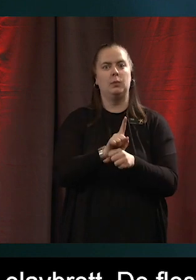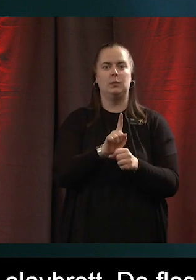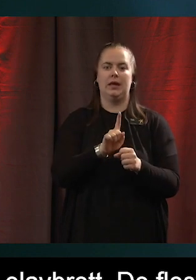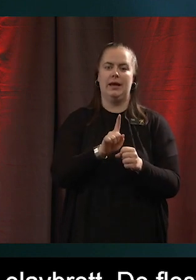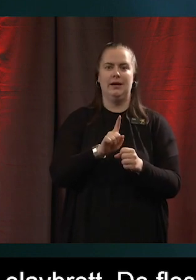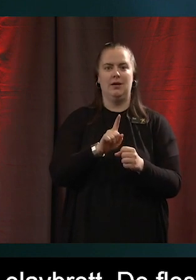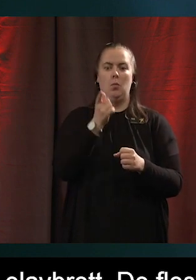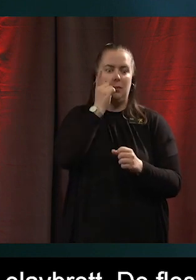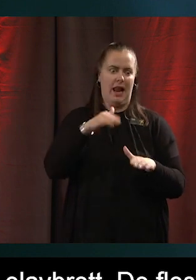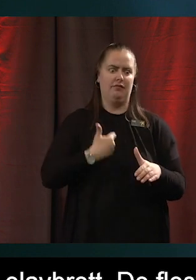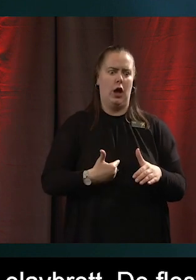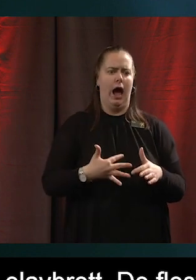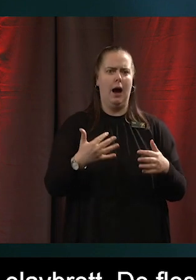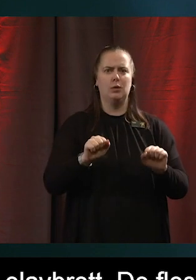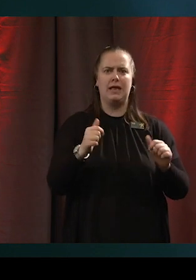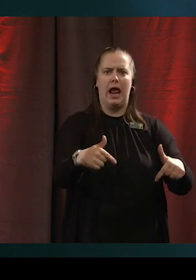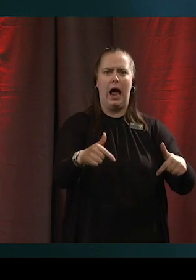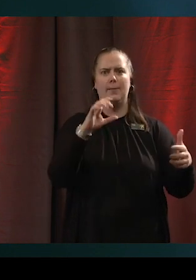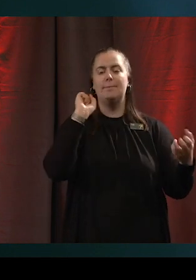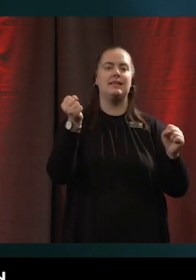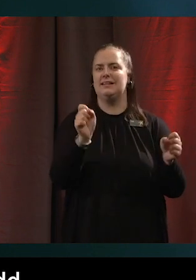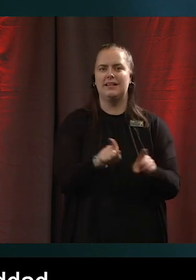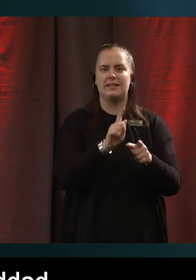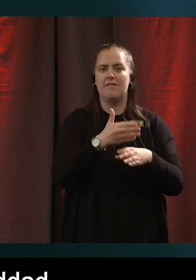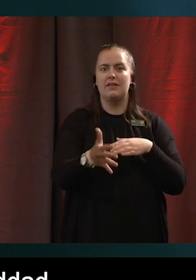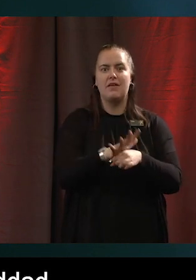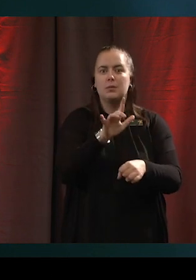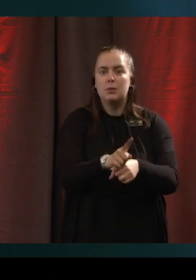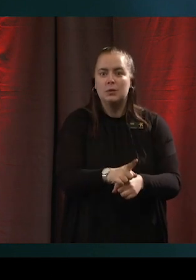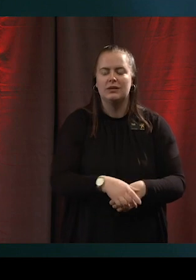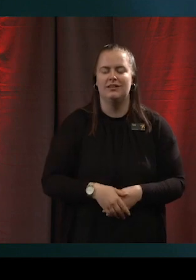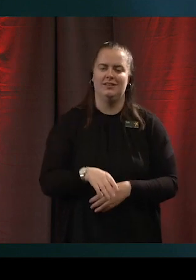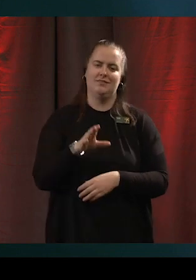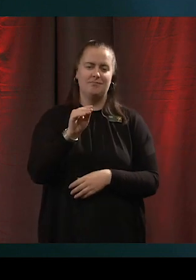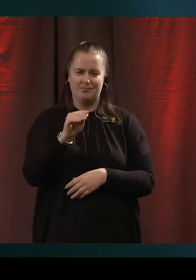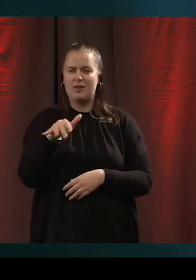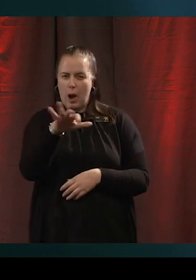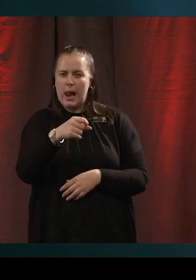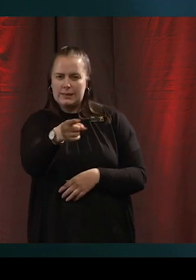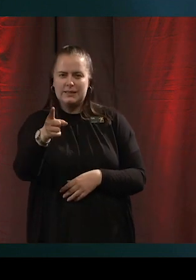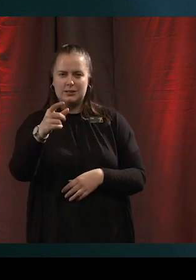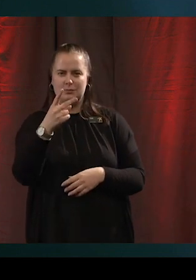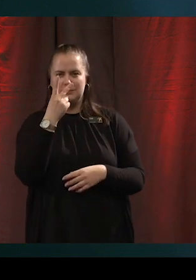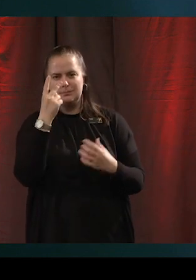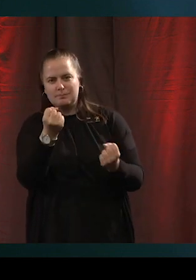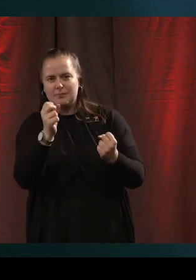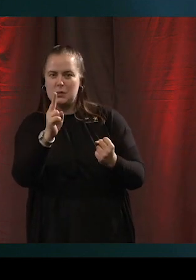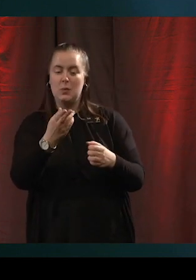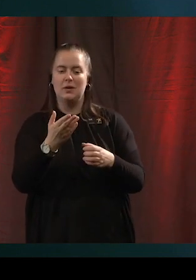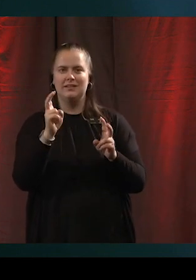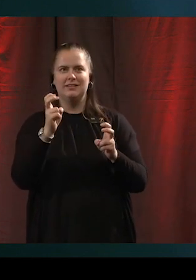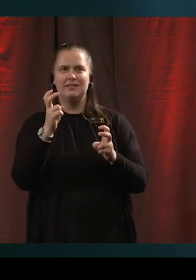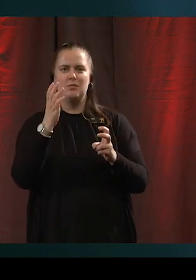vi får nästan panic. Ja, så alla vi som tittar som befinner oss utanför, låt och säga Stockholm, säger